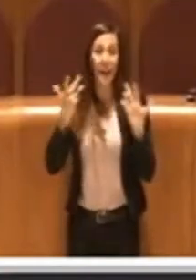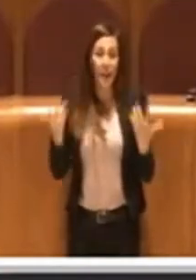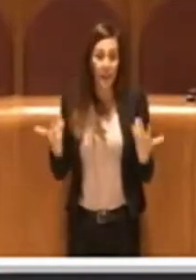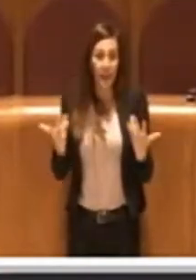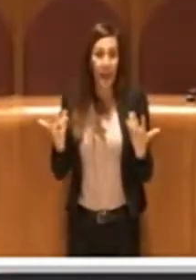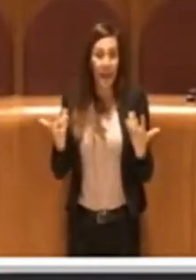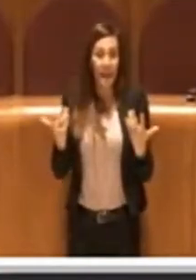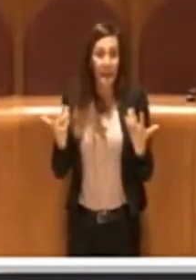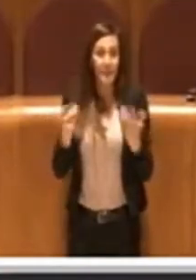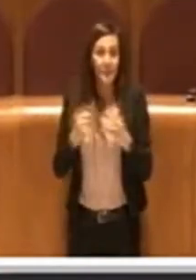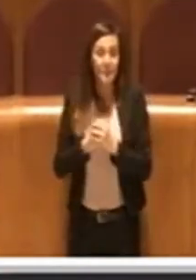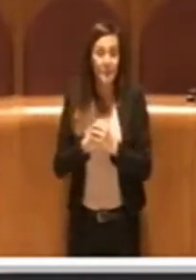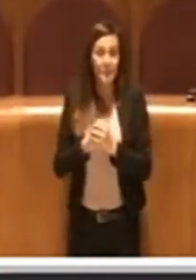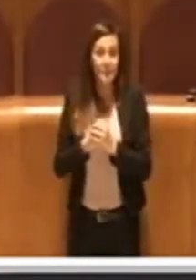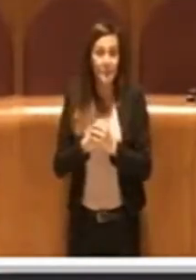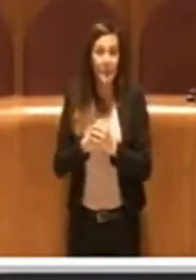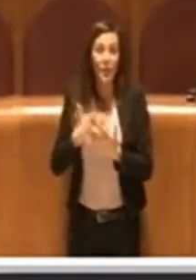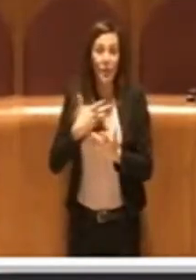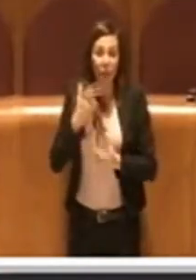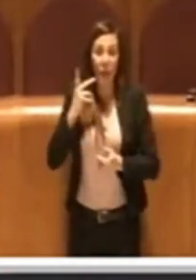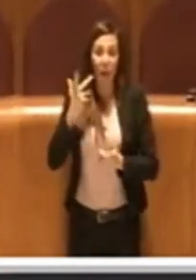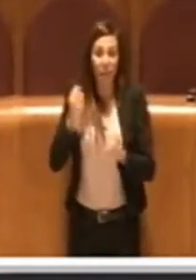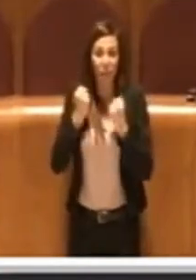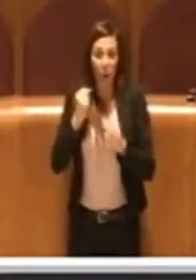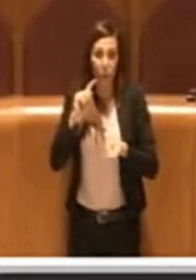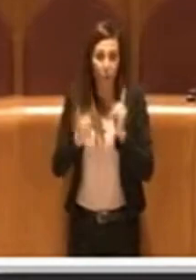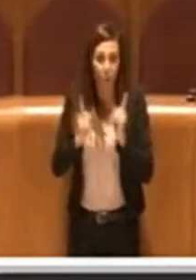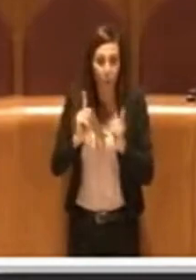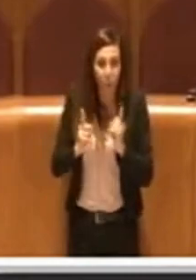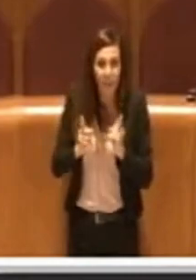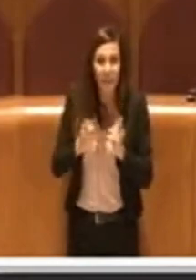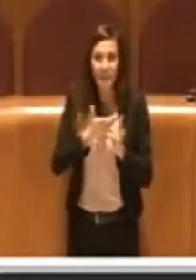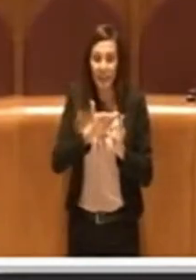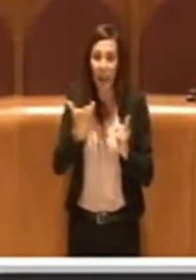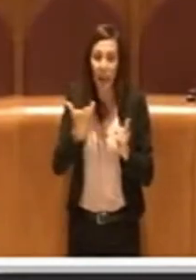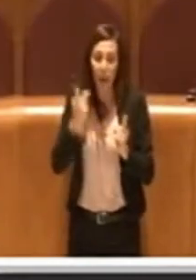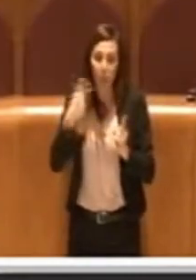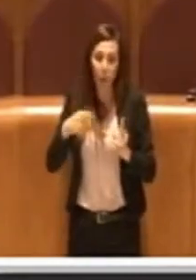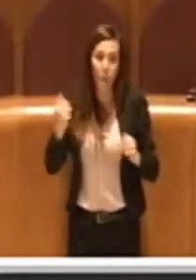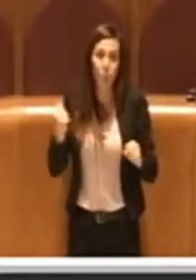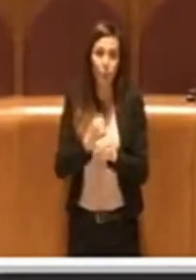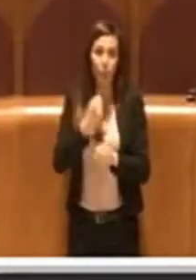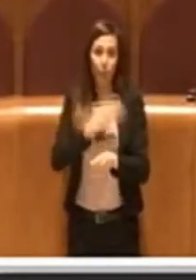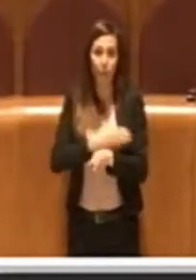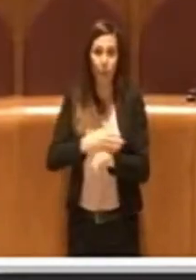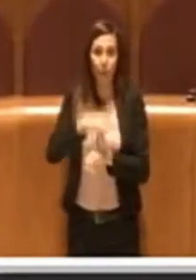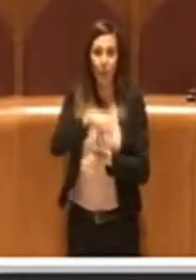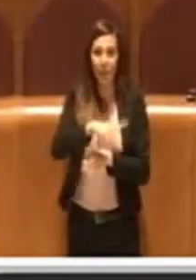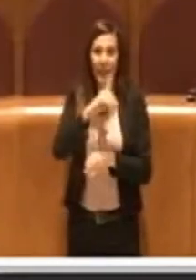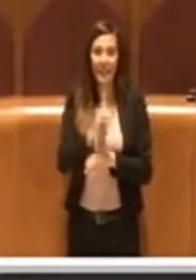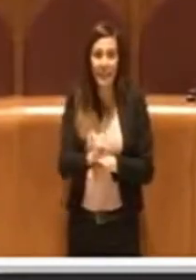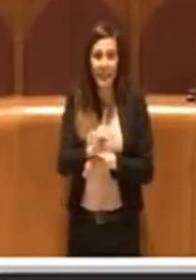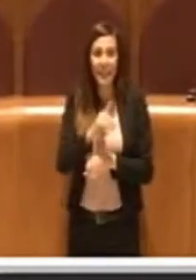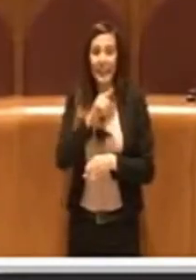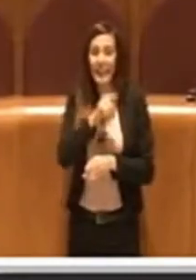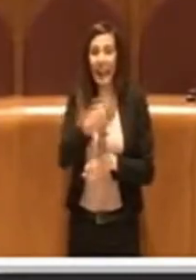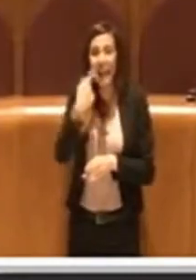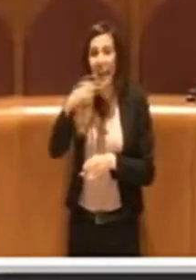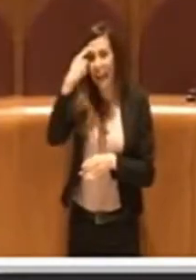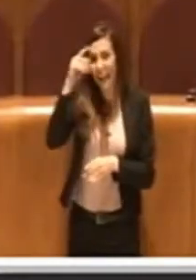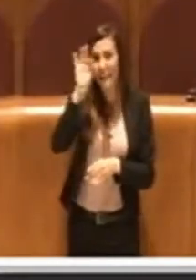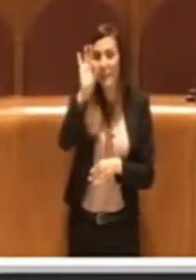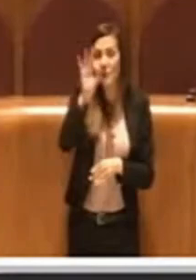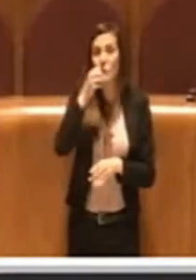ci sono state forze politiche come purtroppo anche del Partito Democratico che non ha visto una nota ovviamente in riferimento all